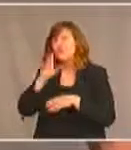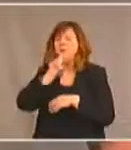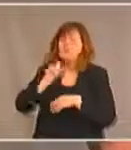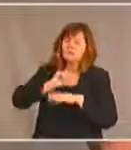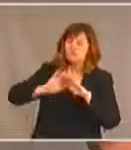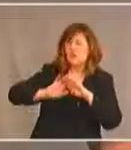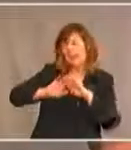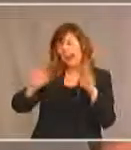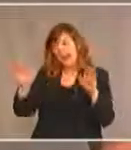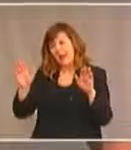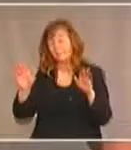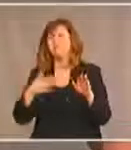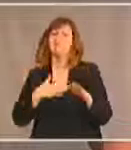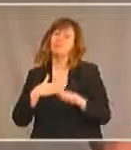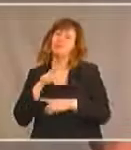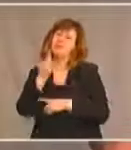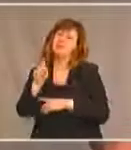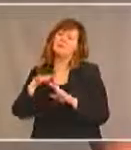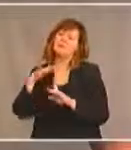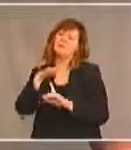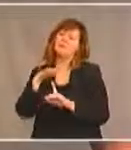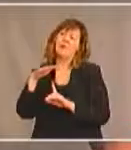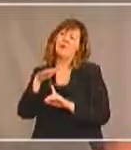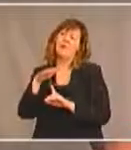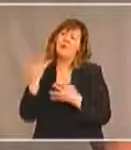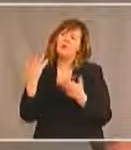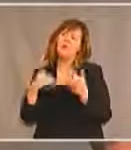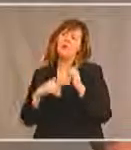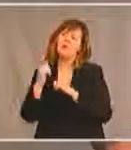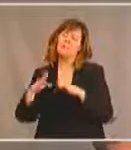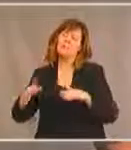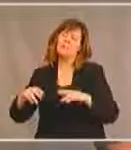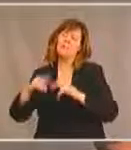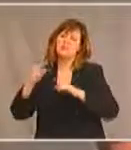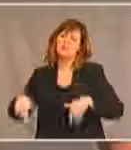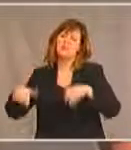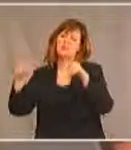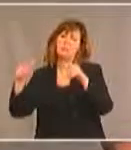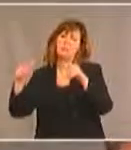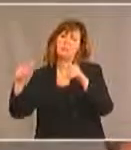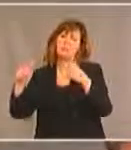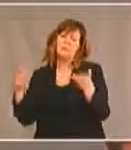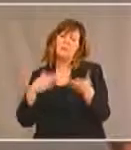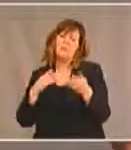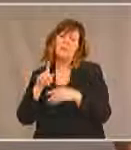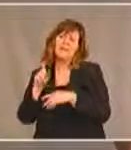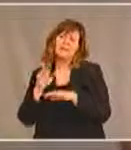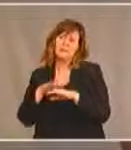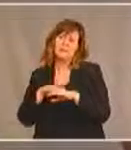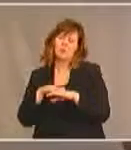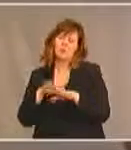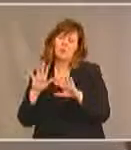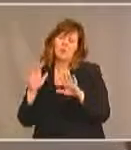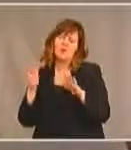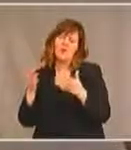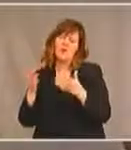ma question sur l'environnement l'infrastructure porte et celle-ci comment